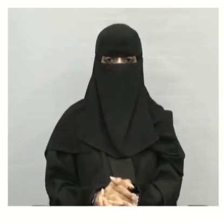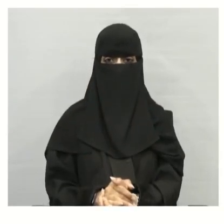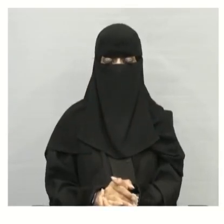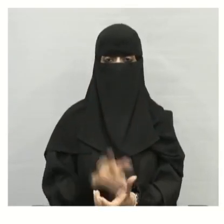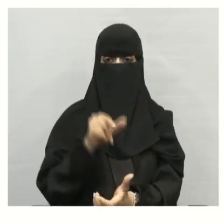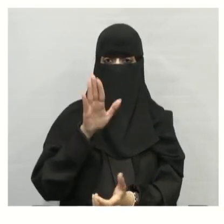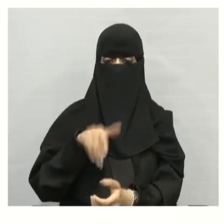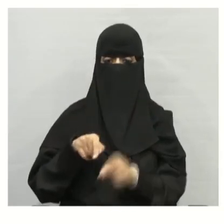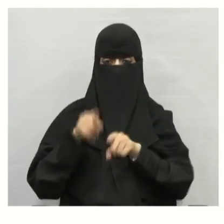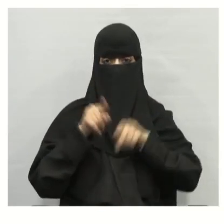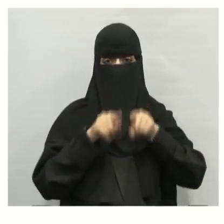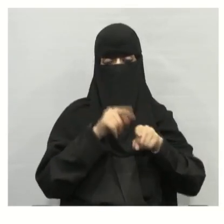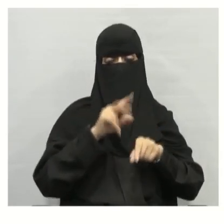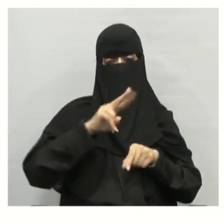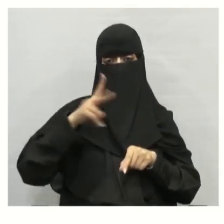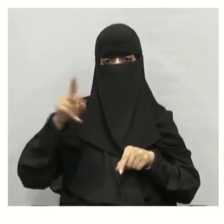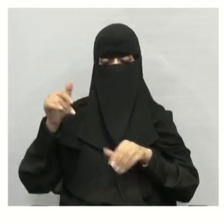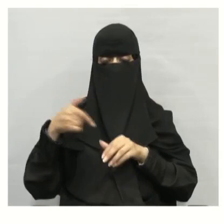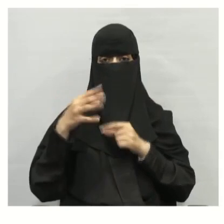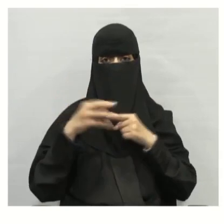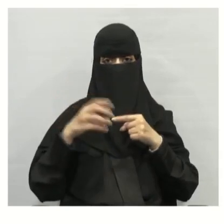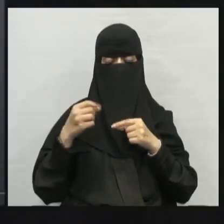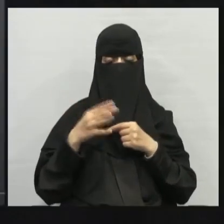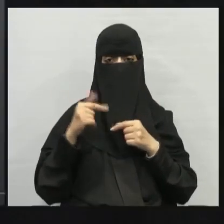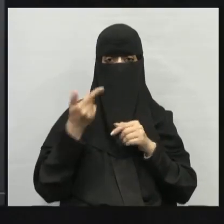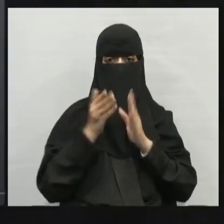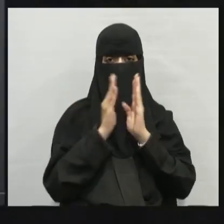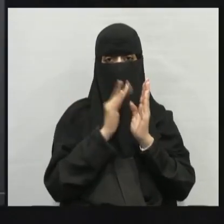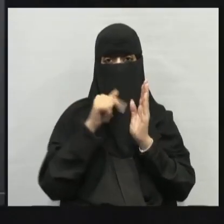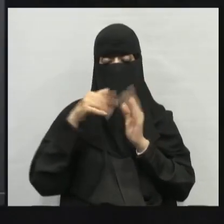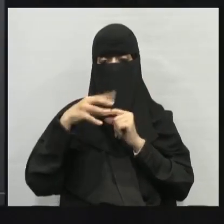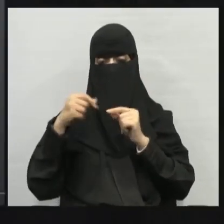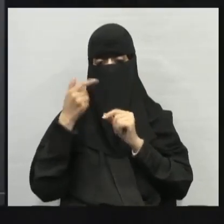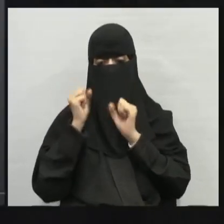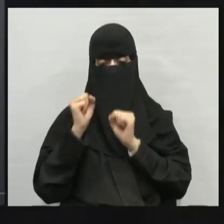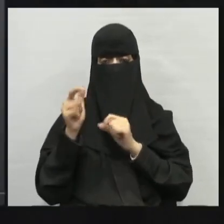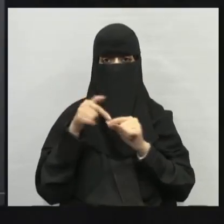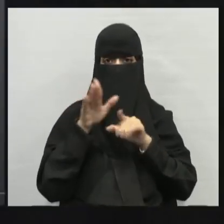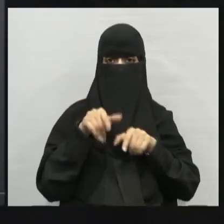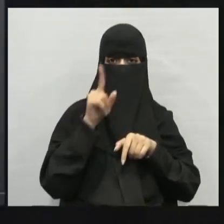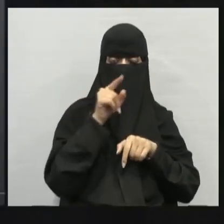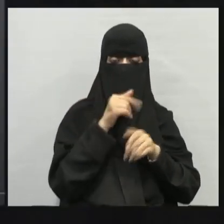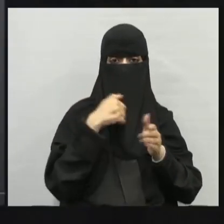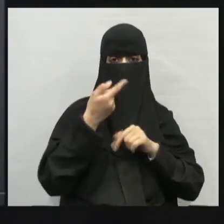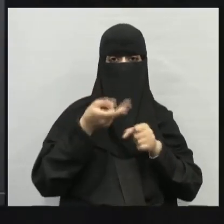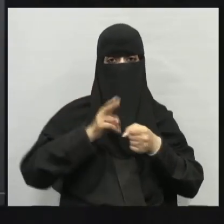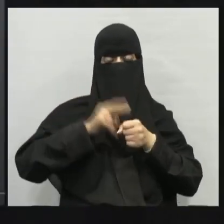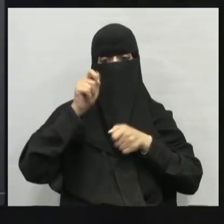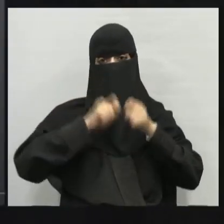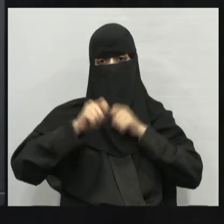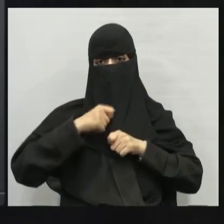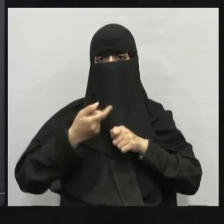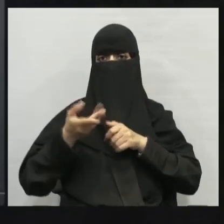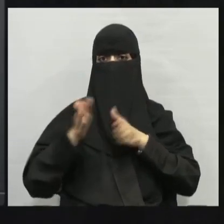إذن الفرق بين الأنواع الثلاثة في الترشيد نقلل كمية المادة أو الفضلات الصلبة التي نطرحها يوميا إعادة الاستخدام